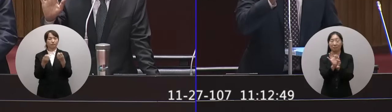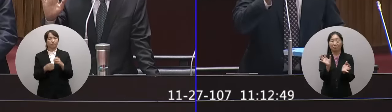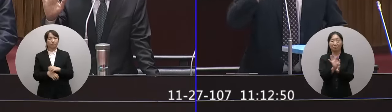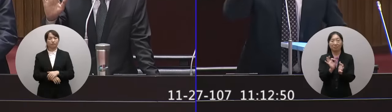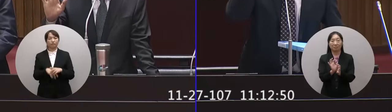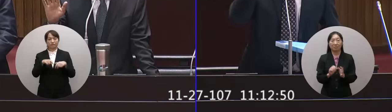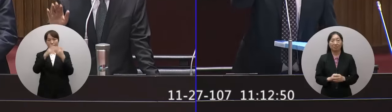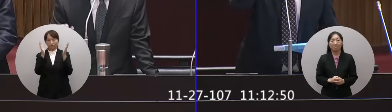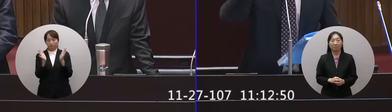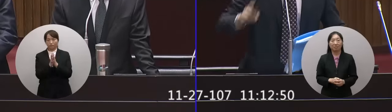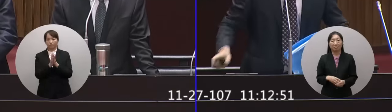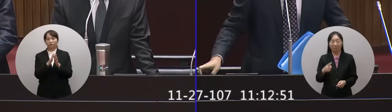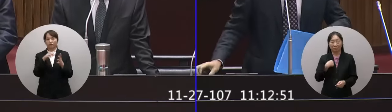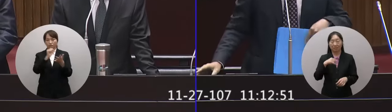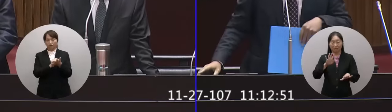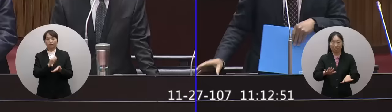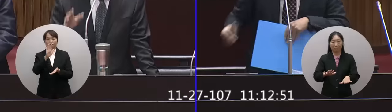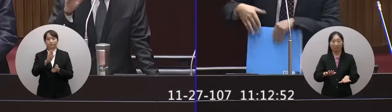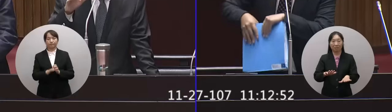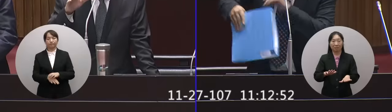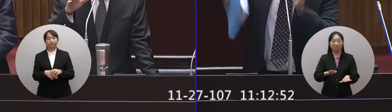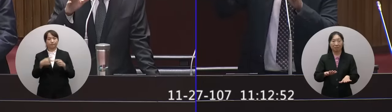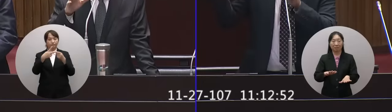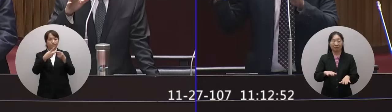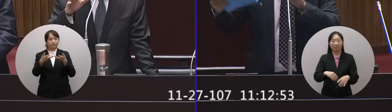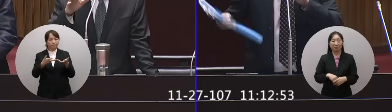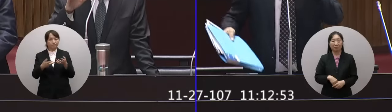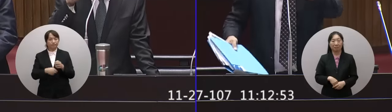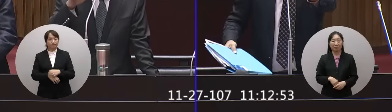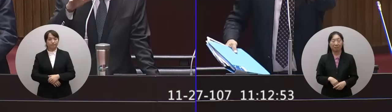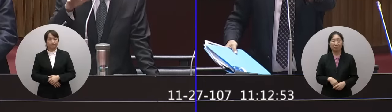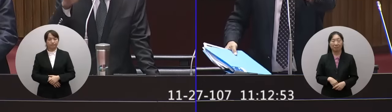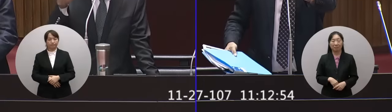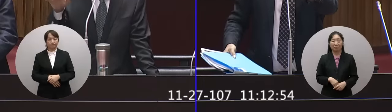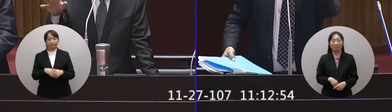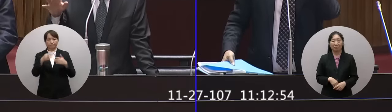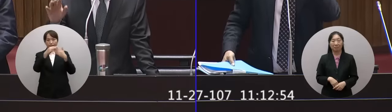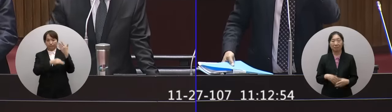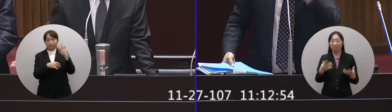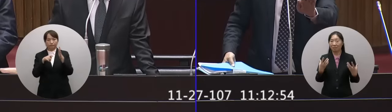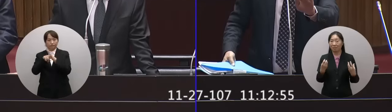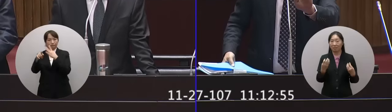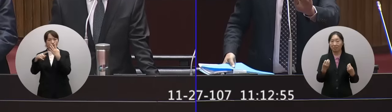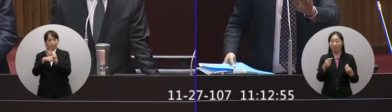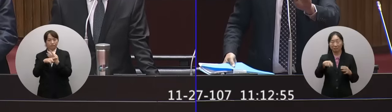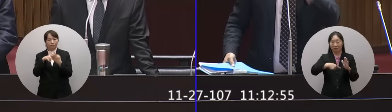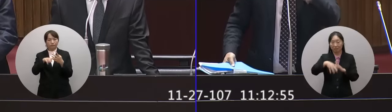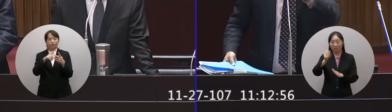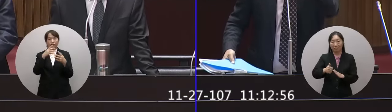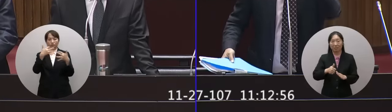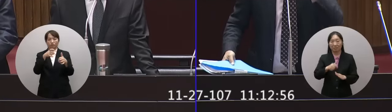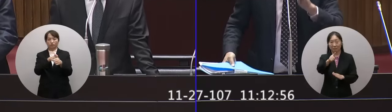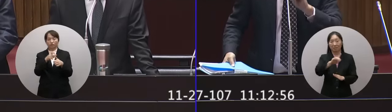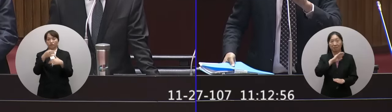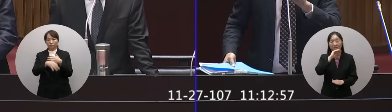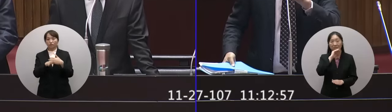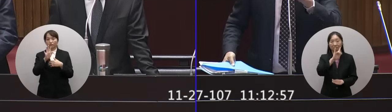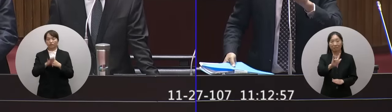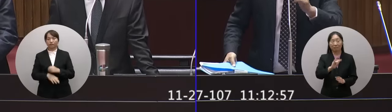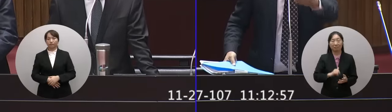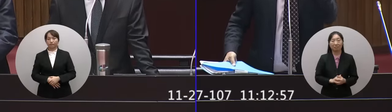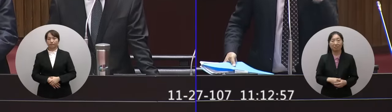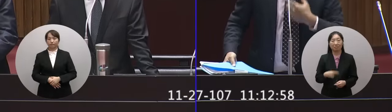啊這個都有我們具體來講第二次就是說管理制度跟專業其實都沒有出了問題院 您等一下